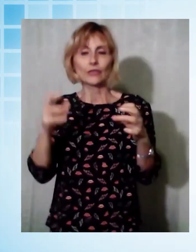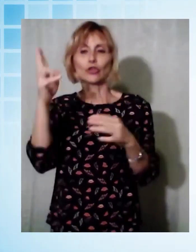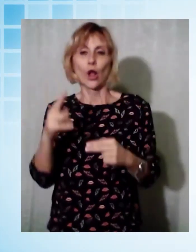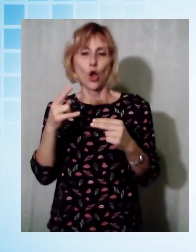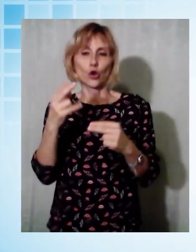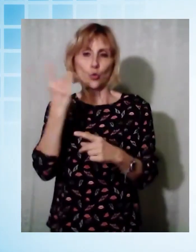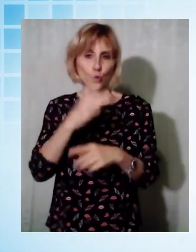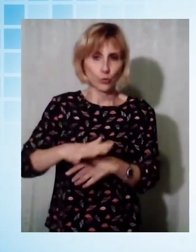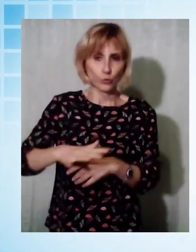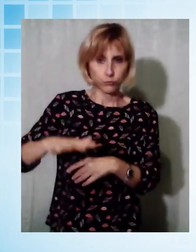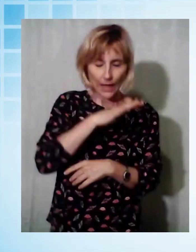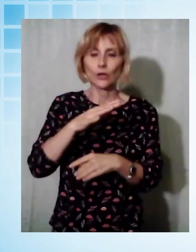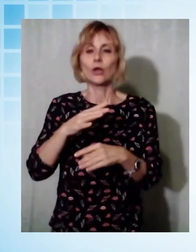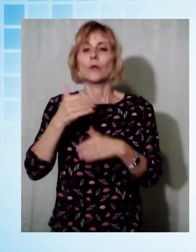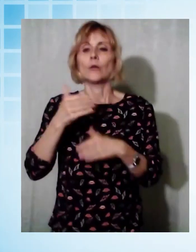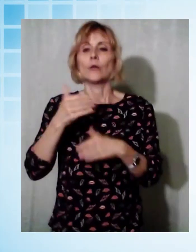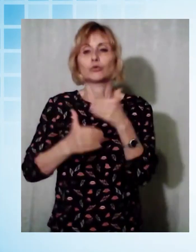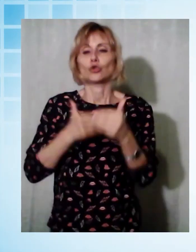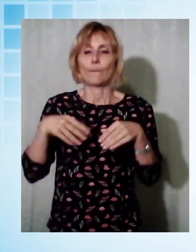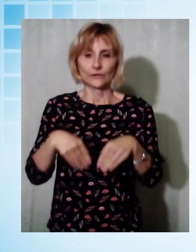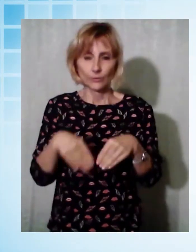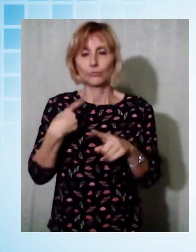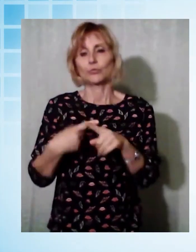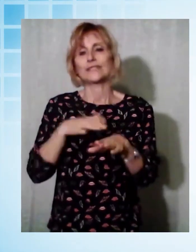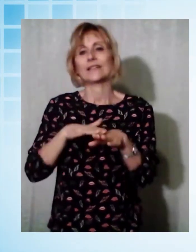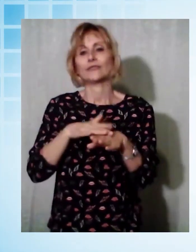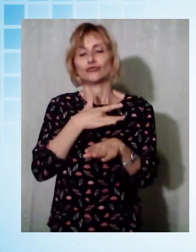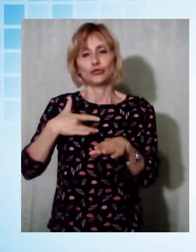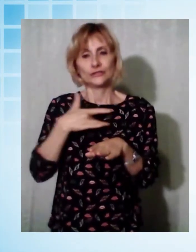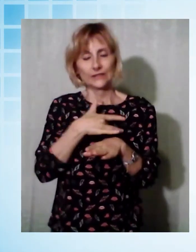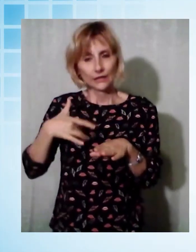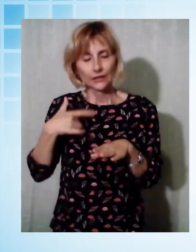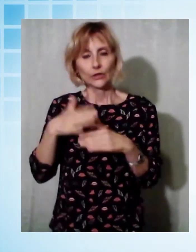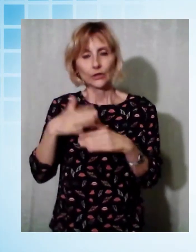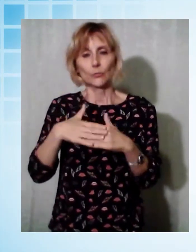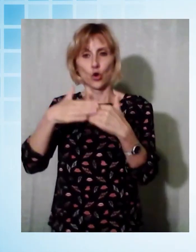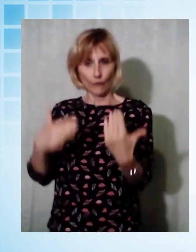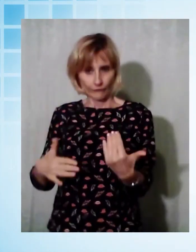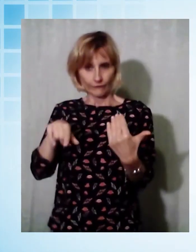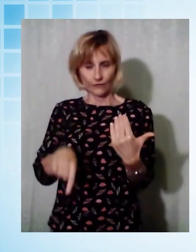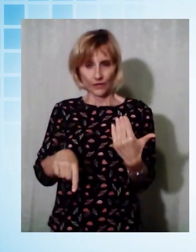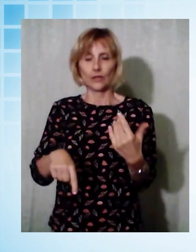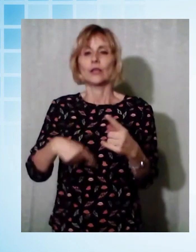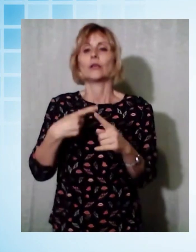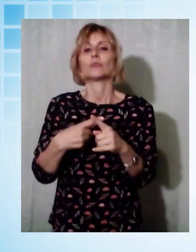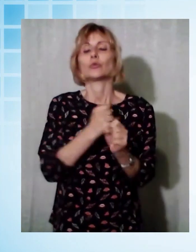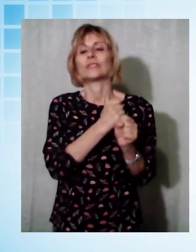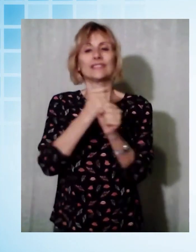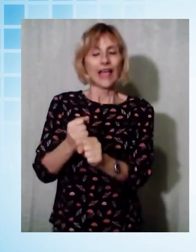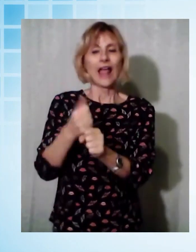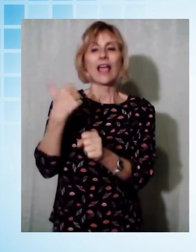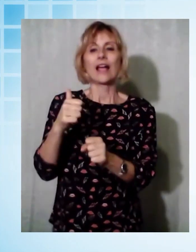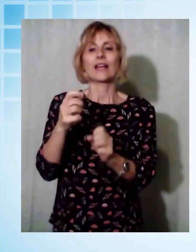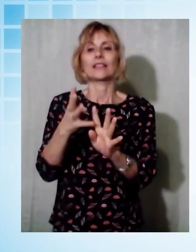processi di partecipazione, servizi al cittadino, ai patti di confine. Assume le deleghe al piano di regolazione del traffico e